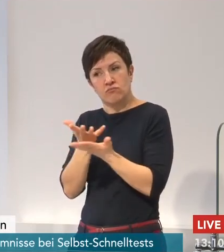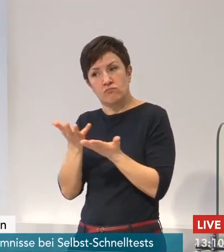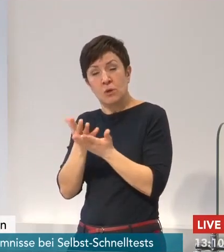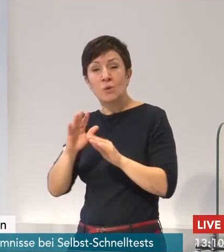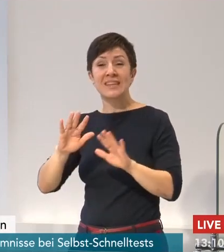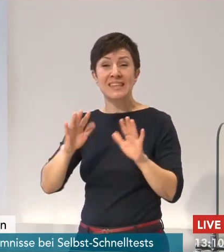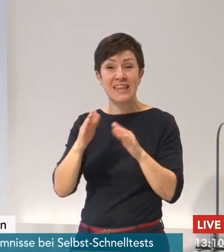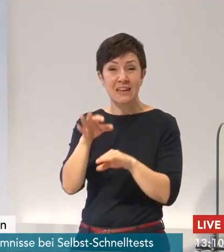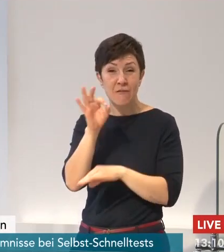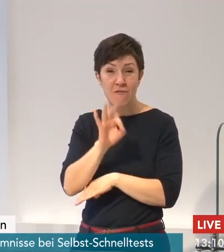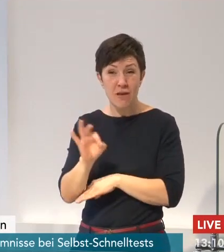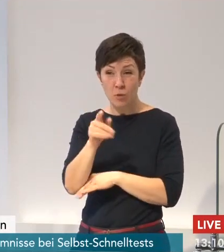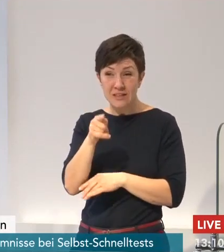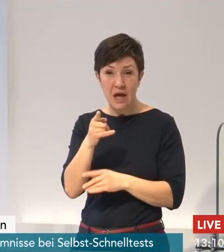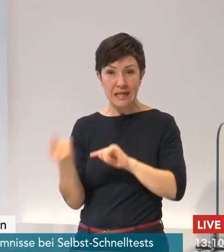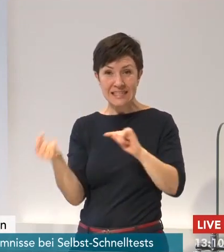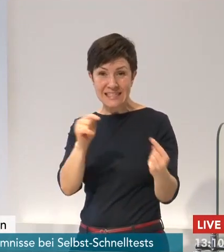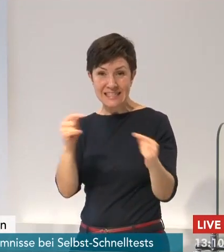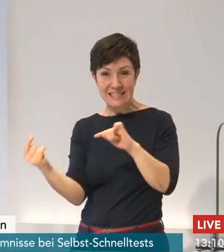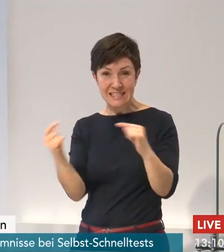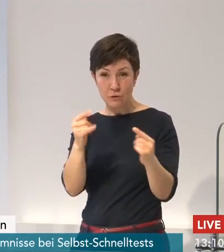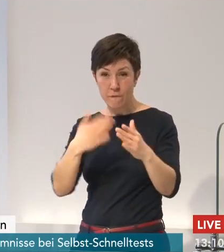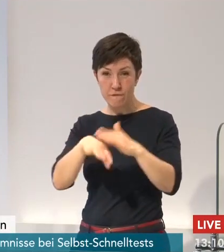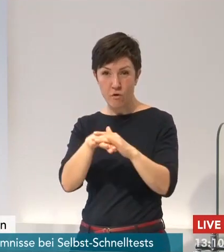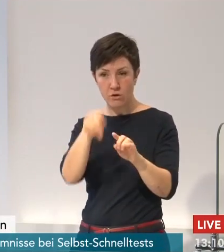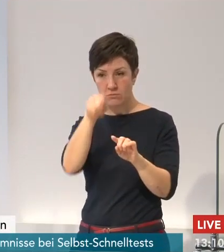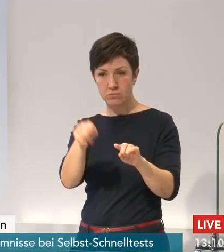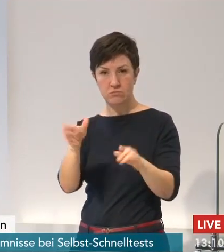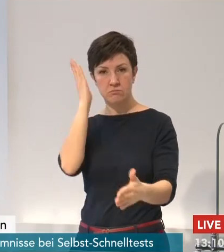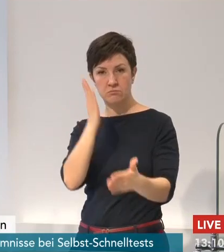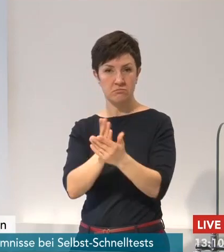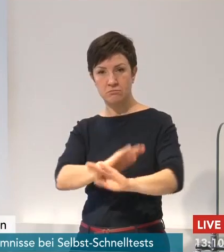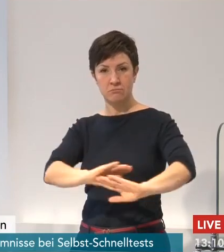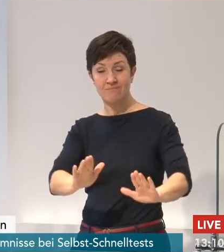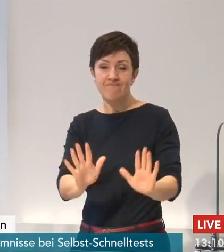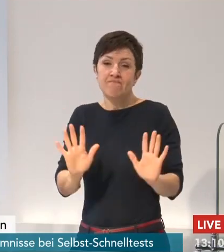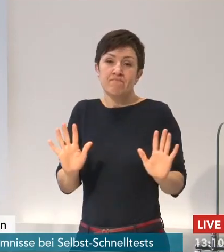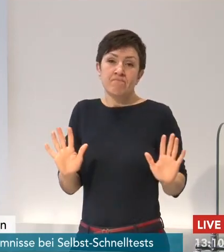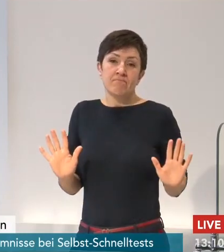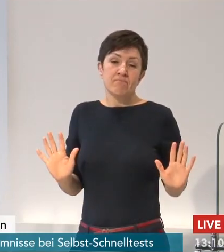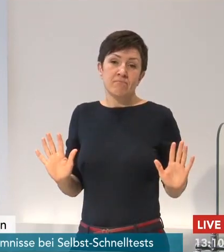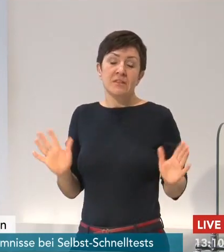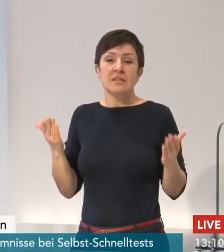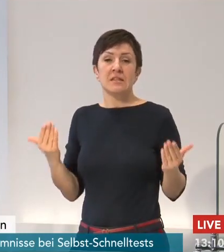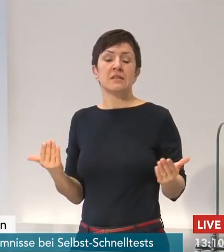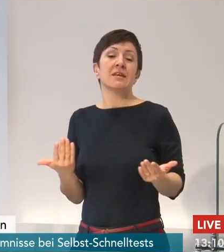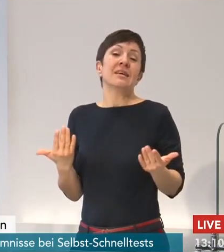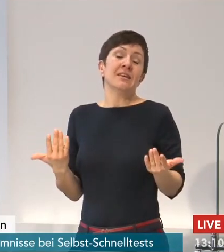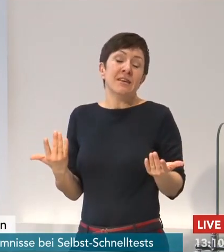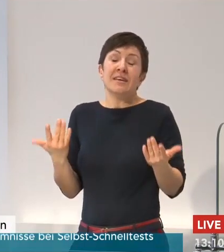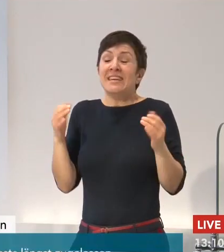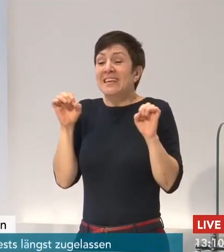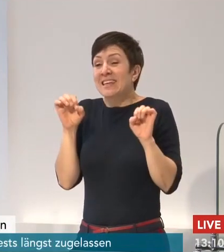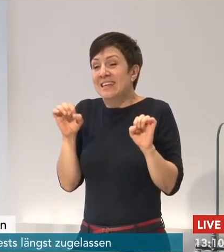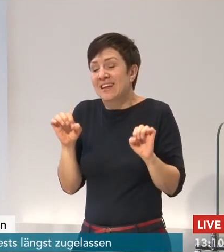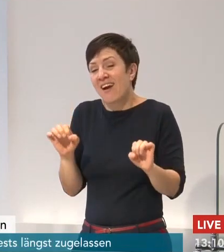abschließen kann. Das vermögen wir derzeit nicht abzuschätzen. Und deswegen will ich auch ausdrücklich sagen, es ist auch durchaus denkbar, dass wir in dieser Hinsicht